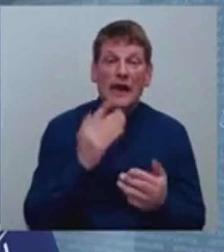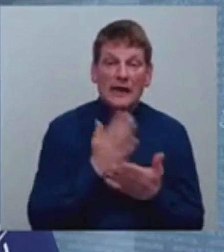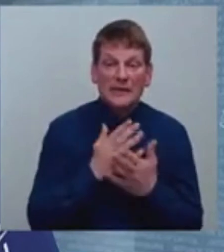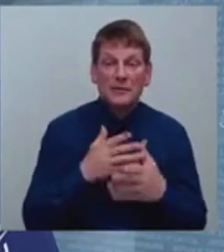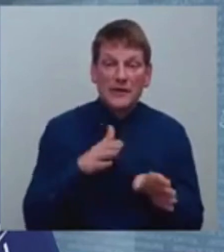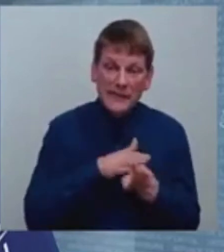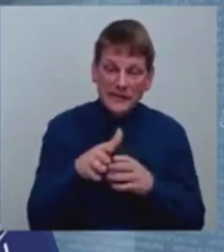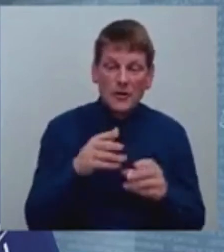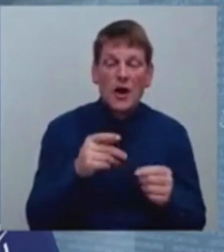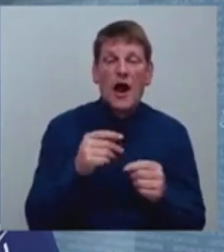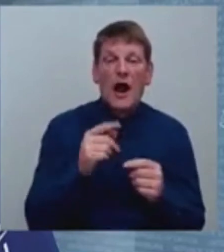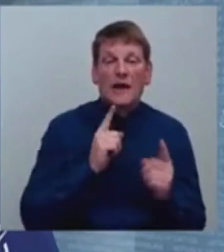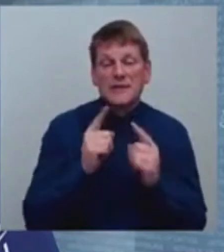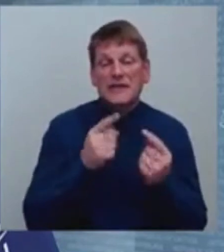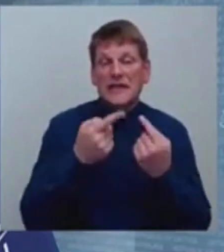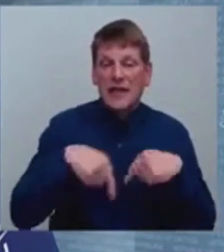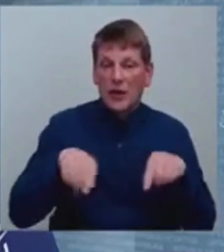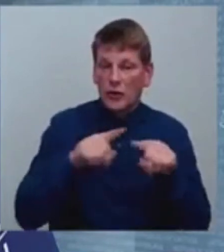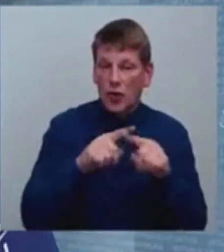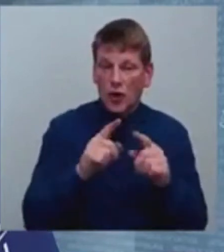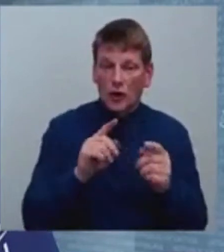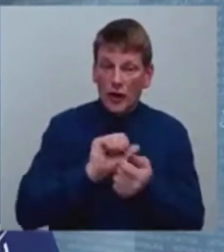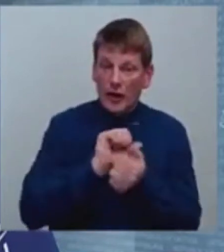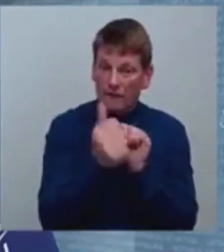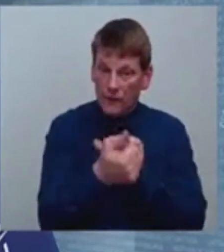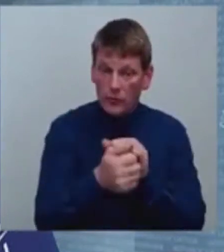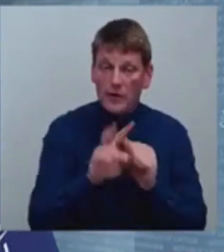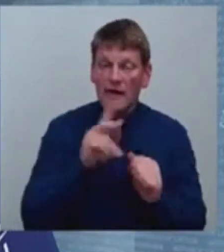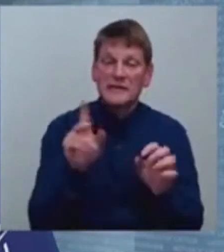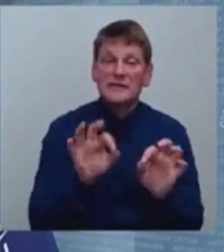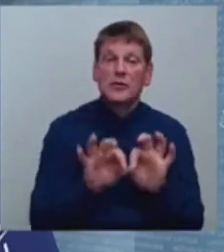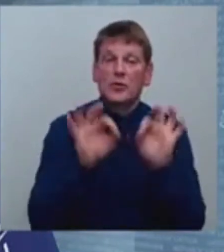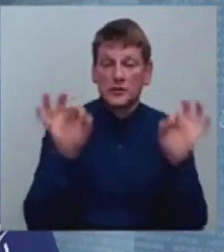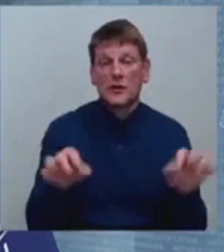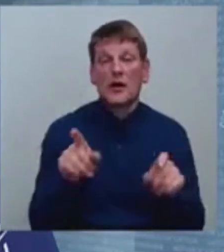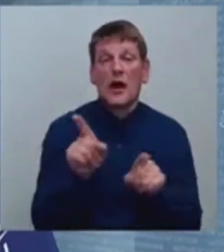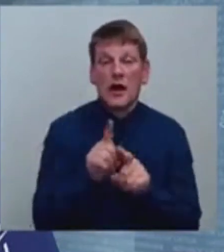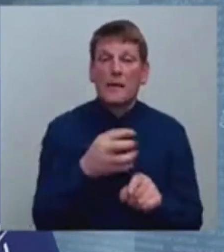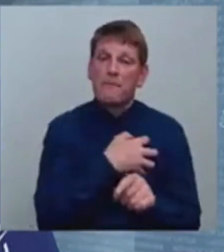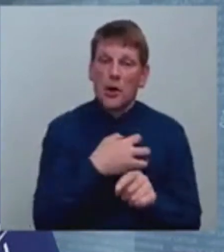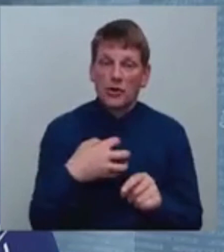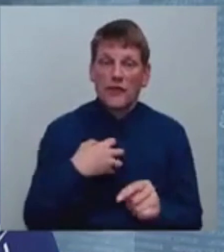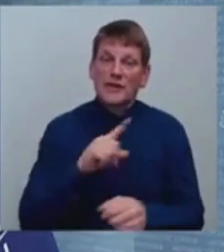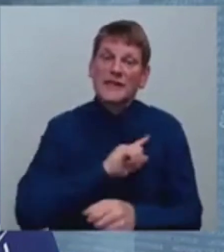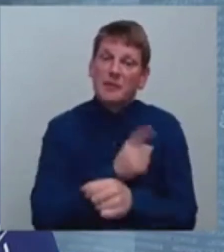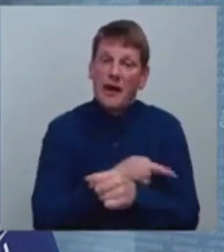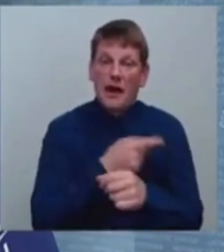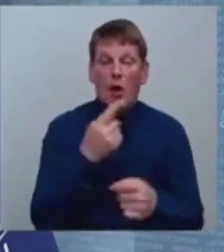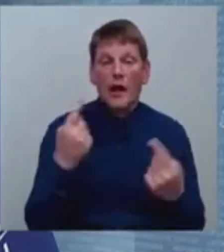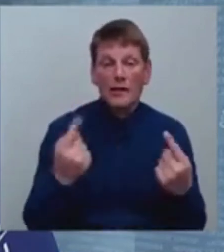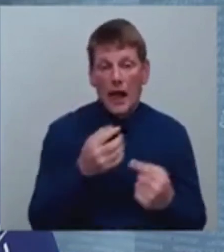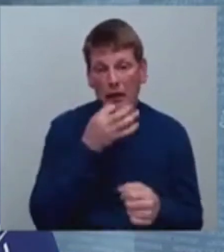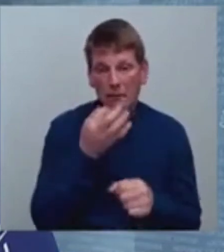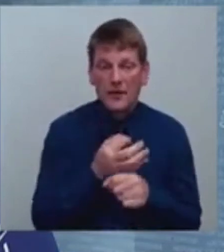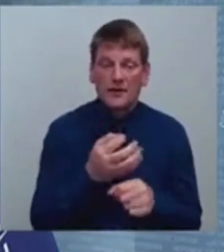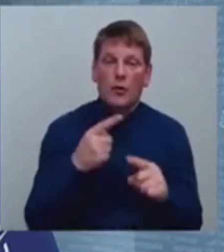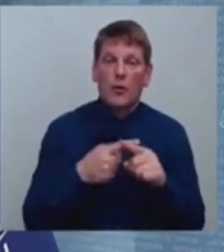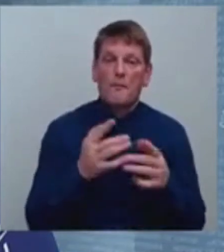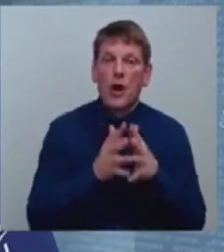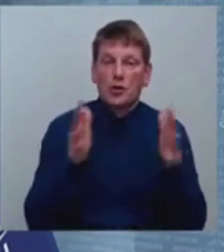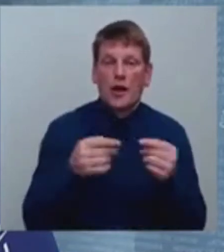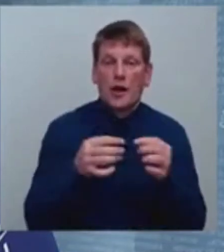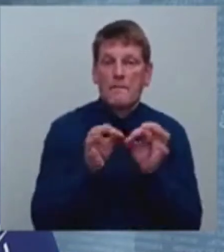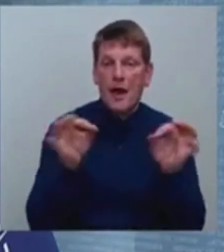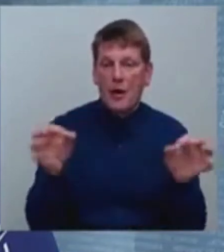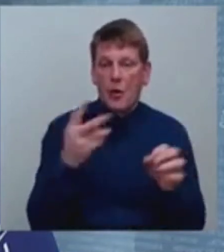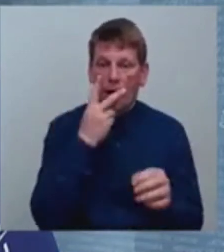administratīvu teritoriālo reformu, kas savukārt ir iedarbinājušas arī pašvaldību spēju atbildīgāk un plašākā mērogā